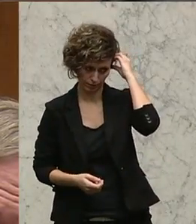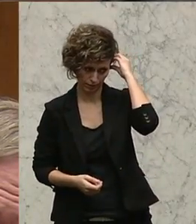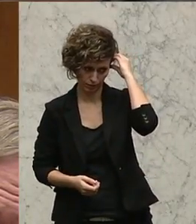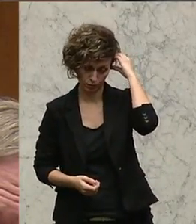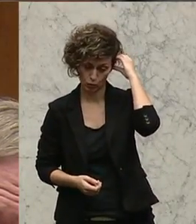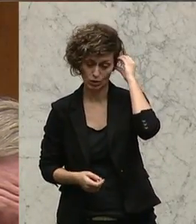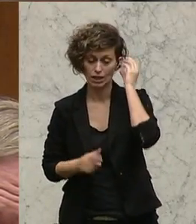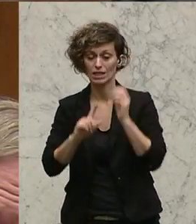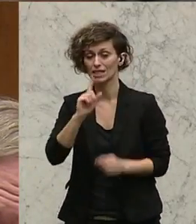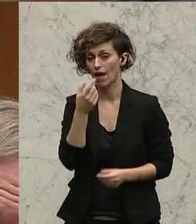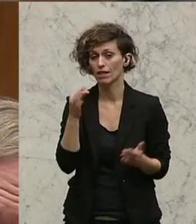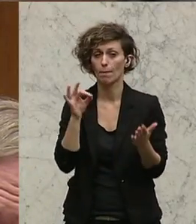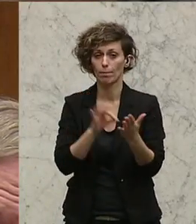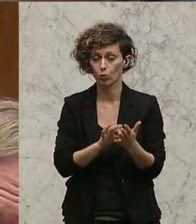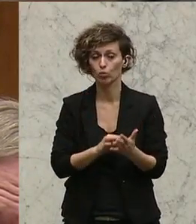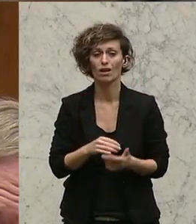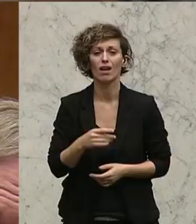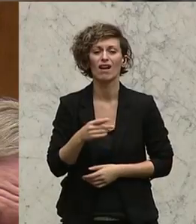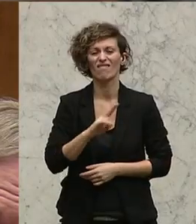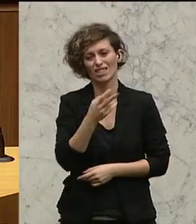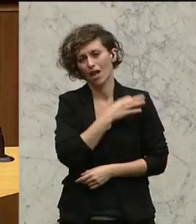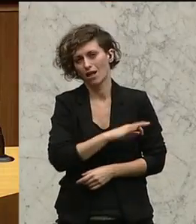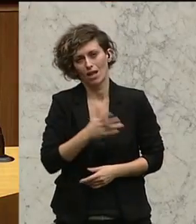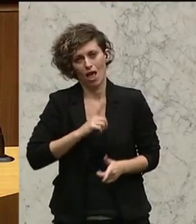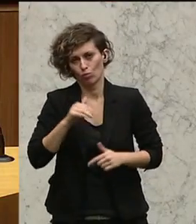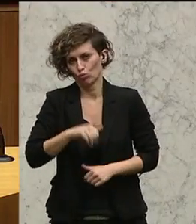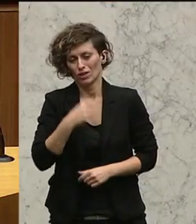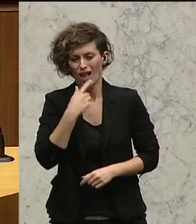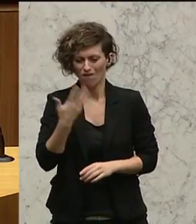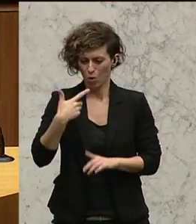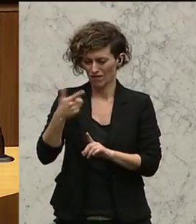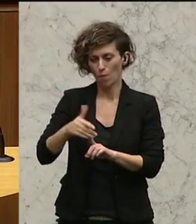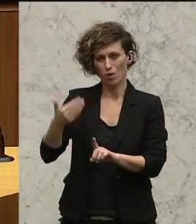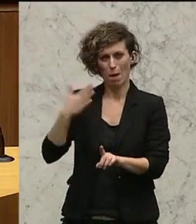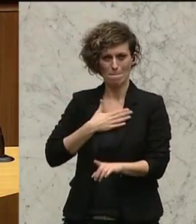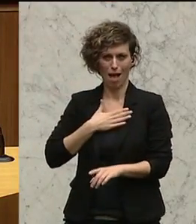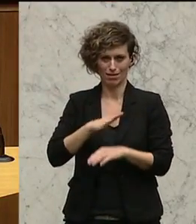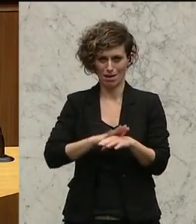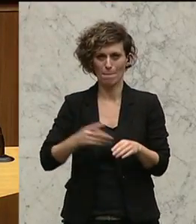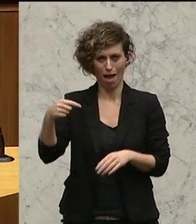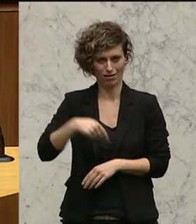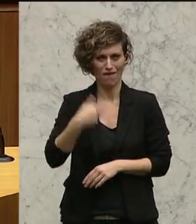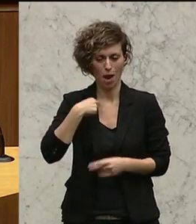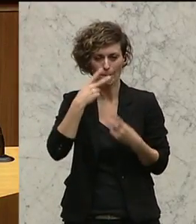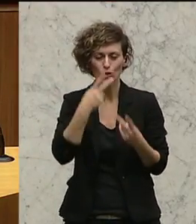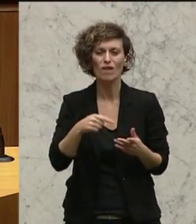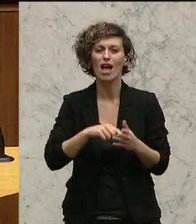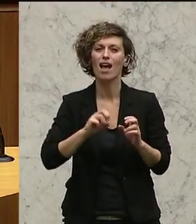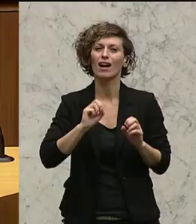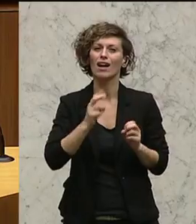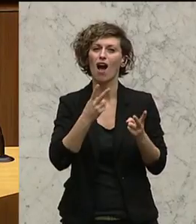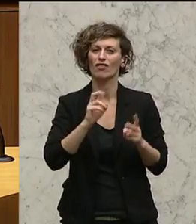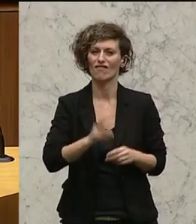Und zweiter Punkt noch, Herr Vizekanzler, kann es Ihnen auch nicht ersparen. Sie waren vor circa zwei Monaten in meiner Gemeinde auf Besuch bei der Eröffnung eines Kraftwerkes.